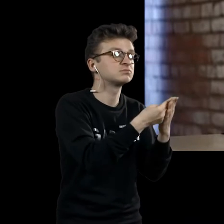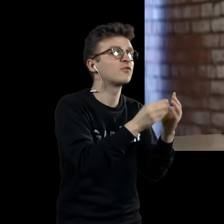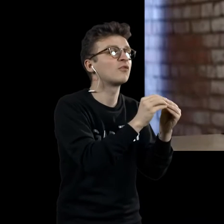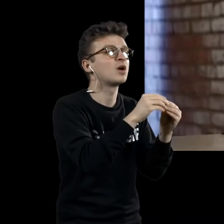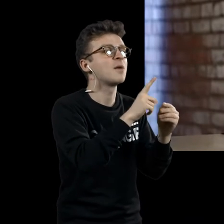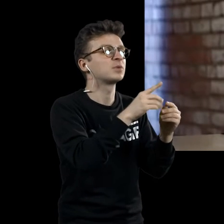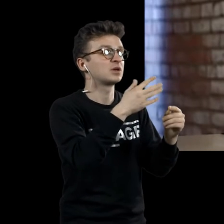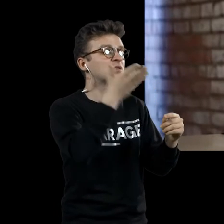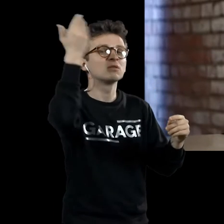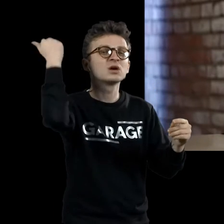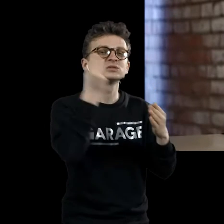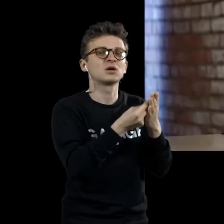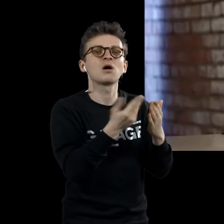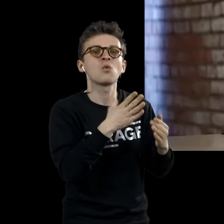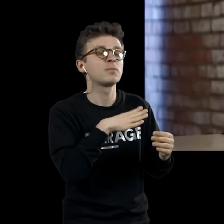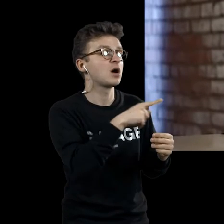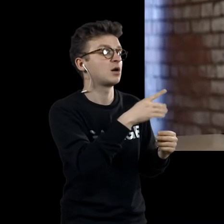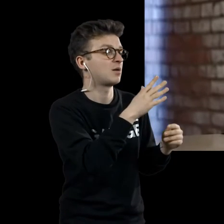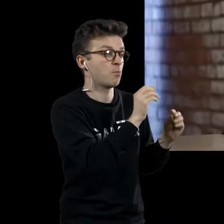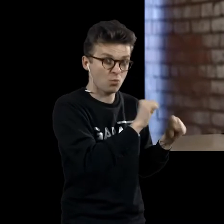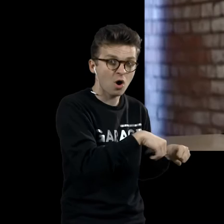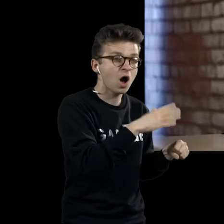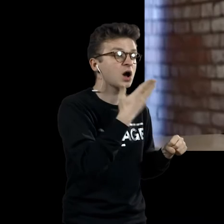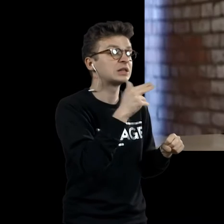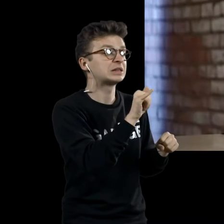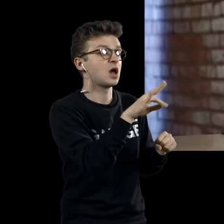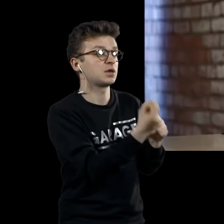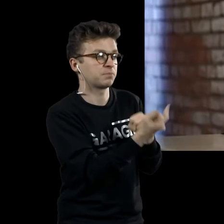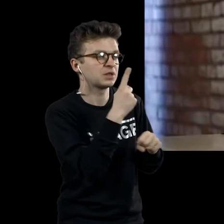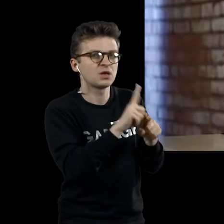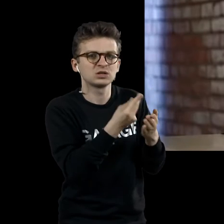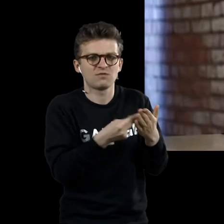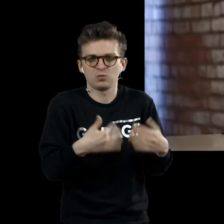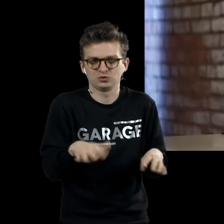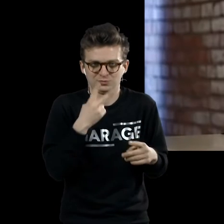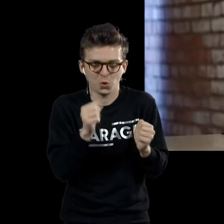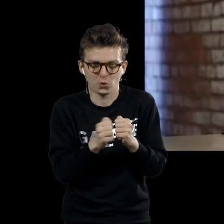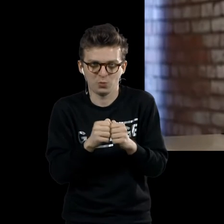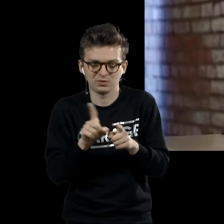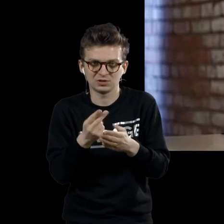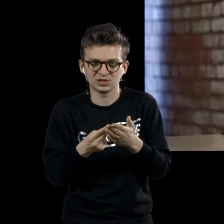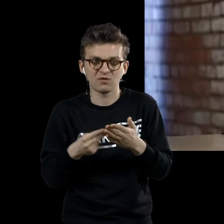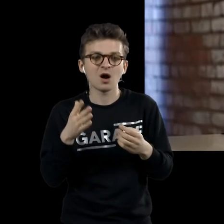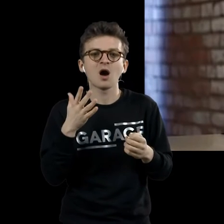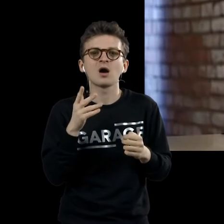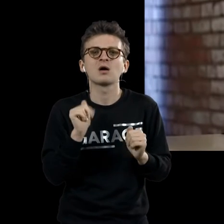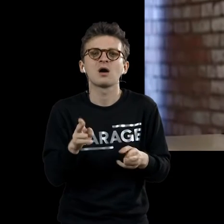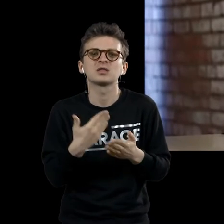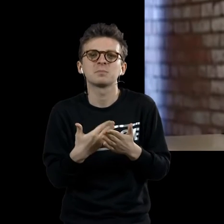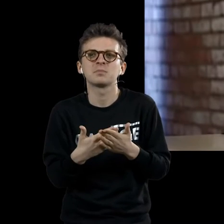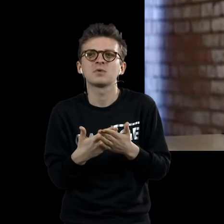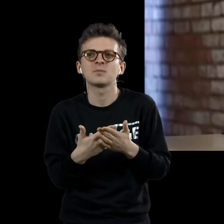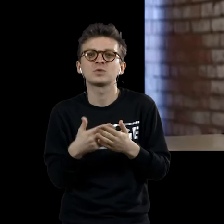стиле старых мастеров, в стиле Вермеера, оказывается, так же глупо, как заниматься живописью после того, как